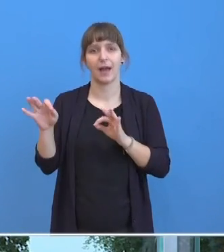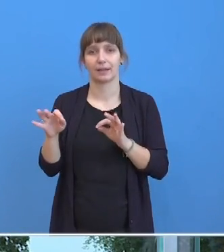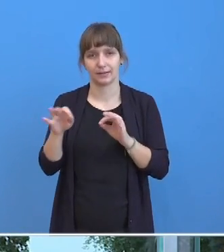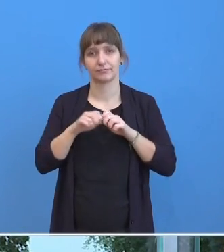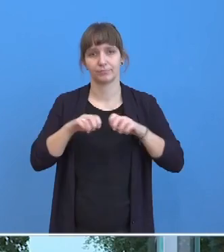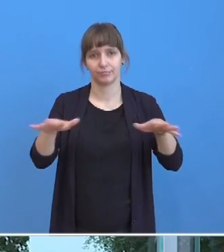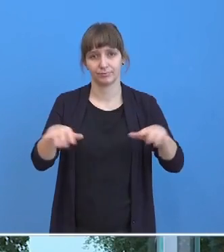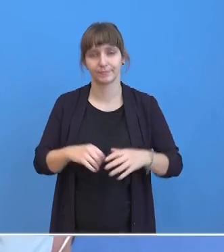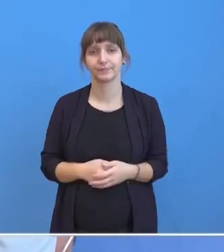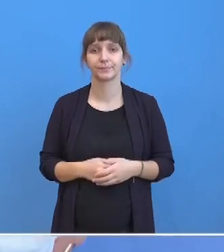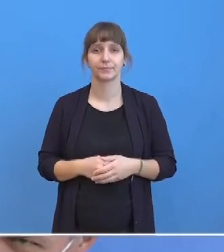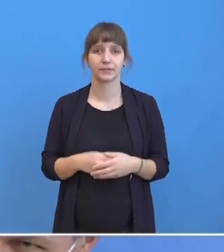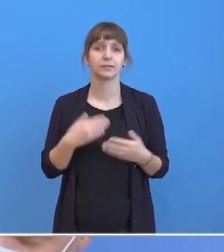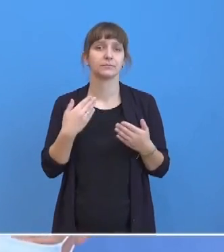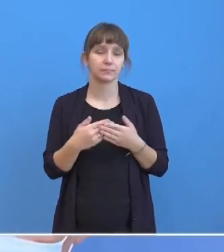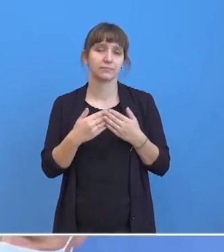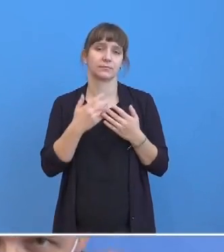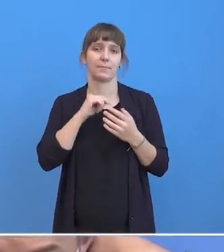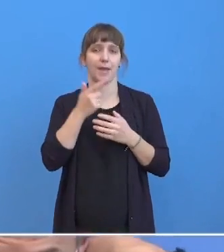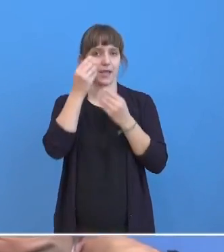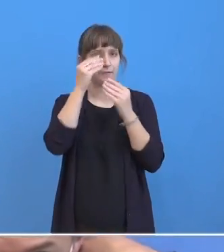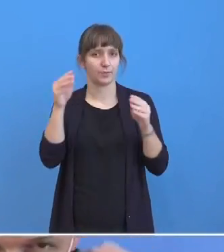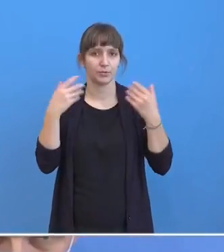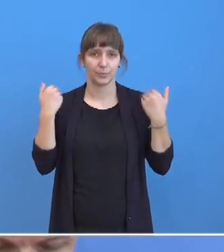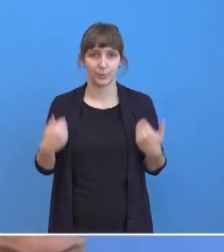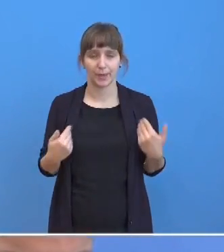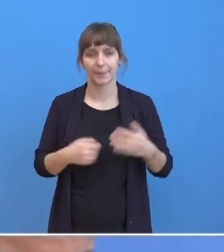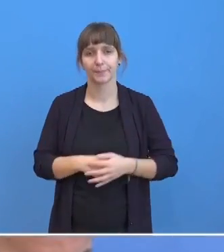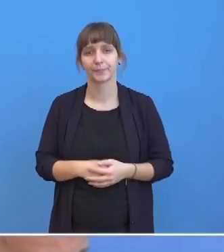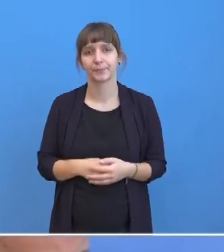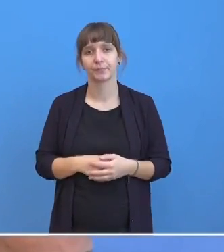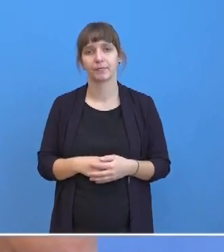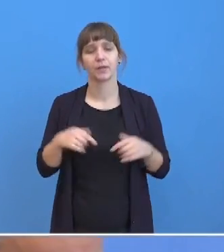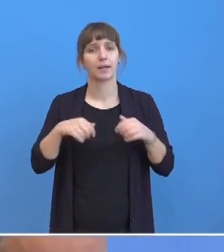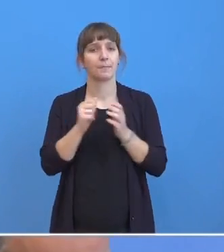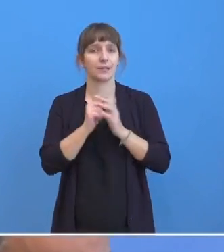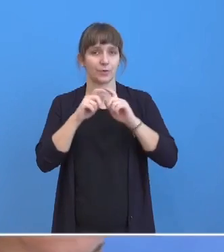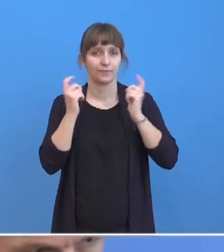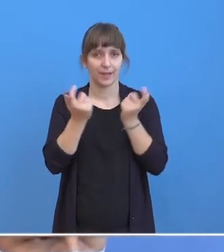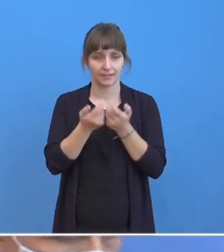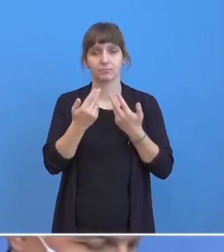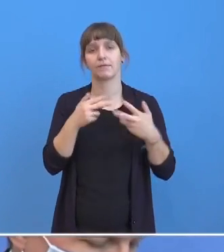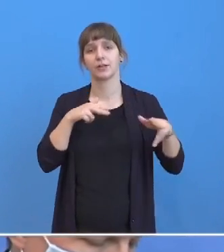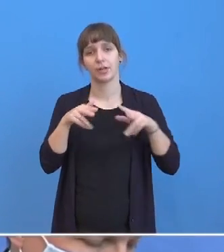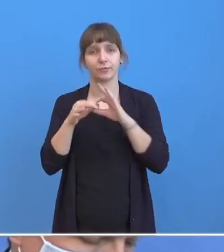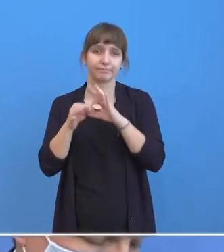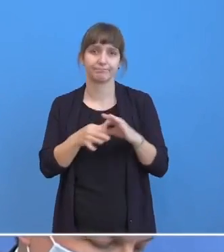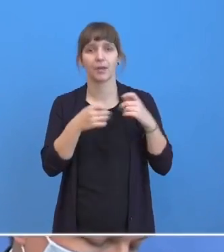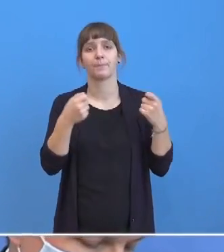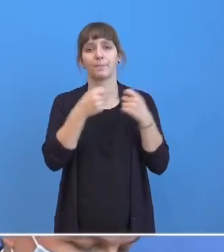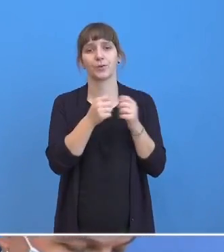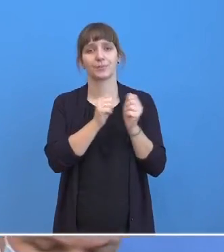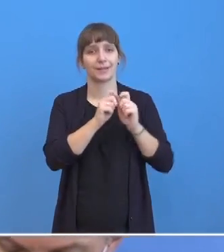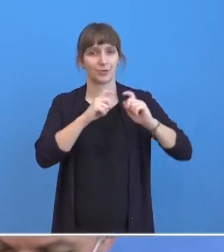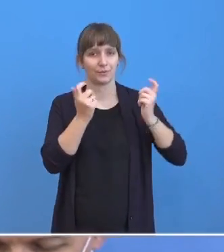Deswegen an dieser Stelle ein paar Sätze zu uns. Diese Pressekonferenz ist eine Veranstaltung der Bundespressekonferenz.